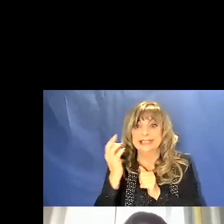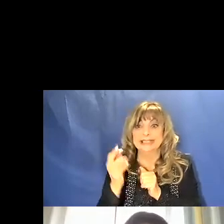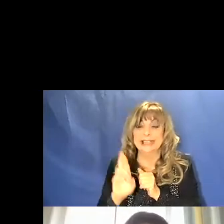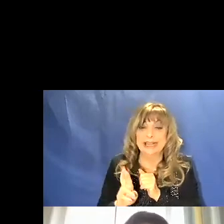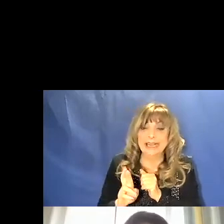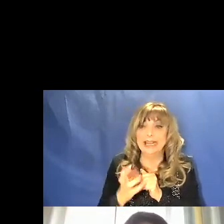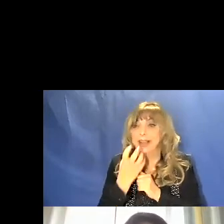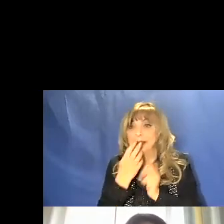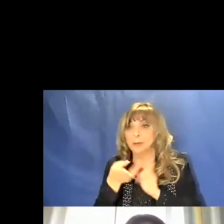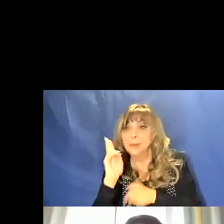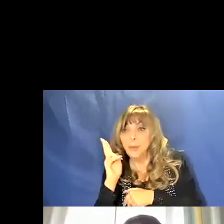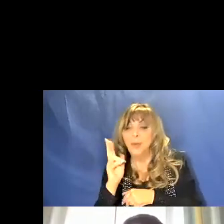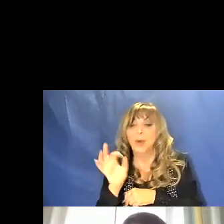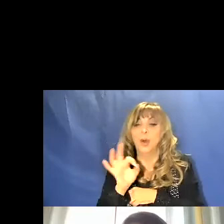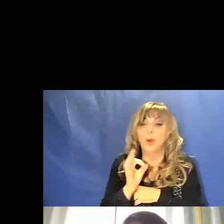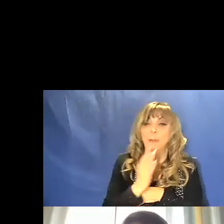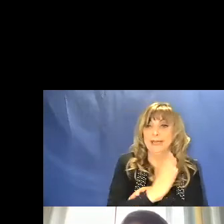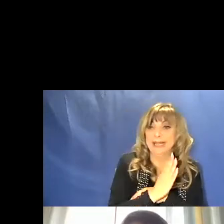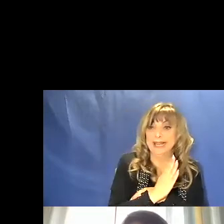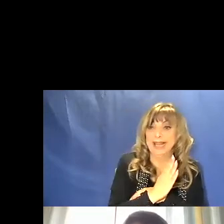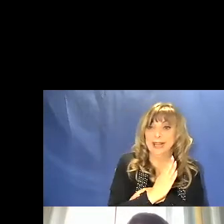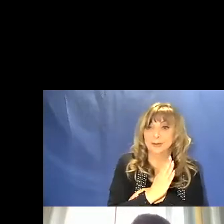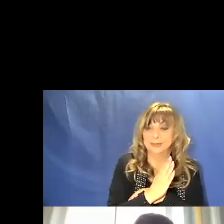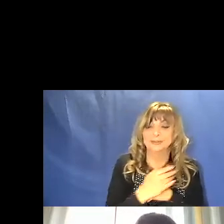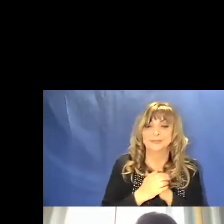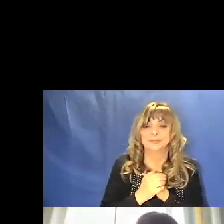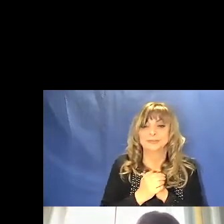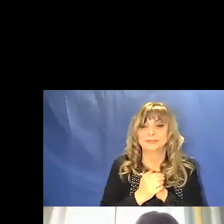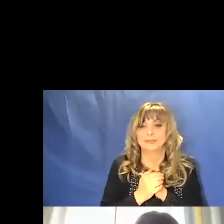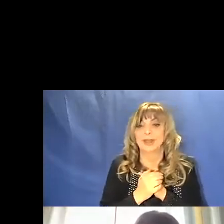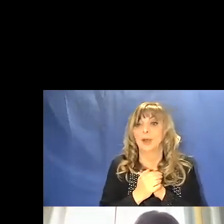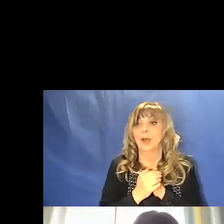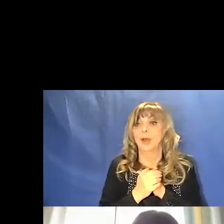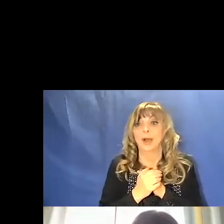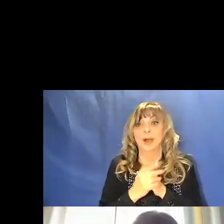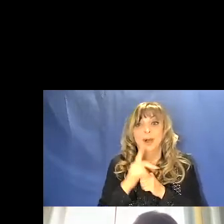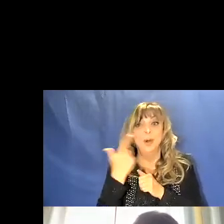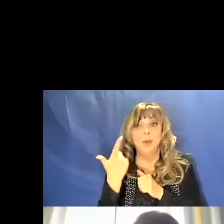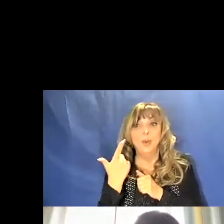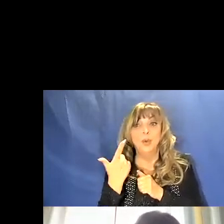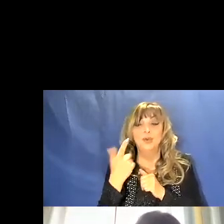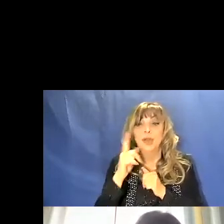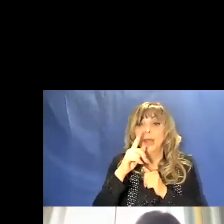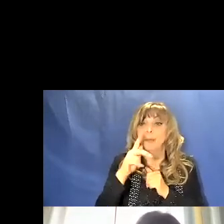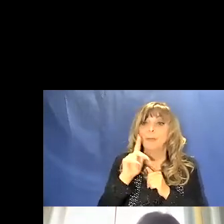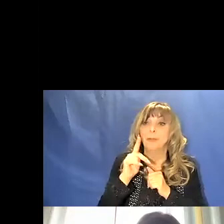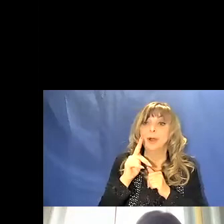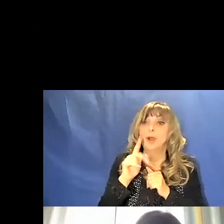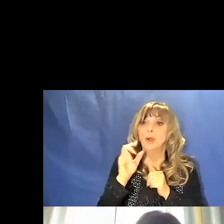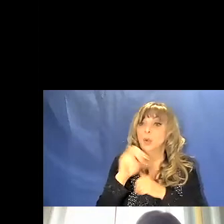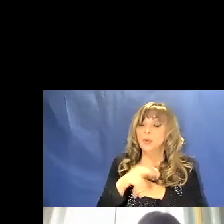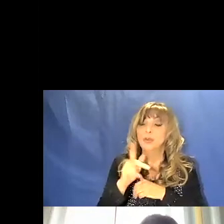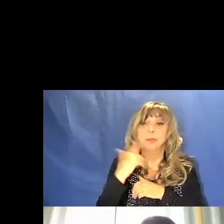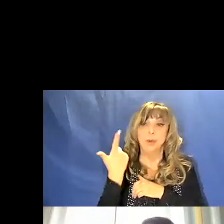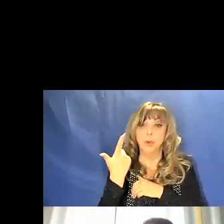o Betelgeuse? Sicuramente la luce blu di Riegel ha una lunghezza d'onda più